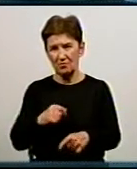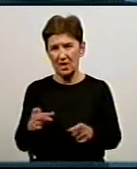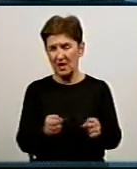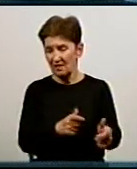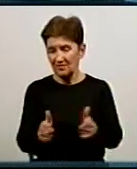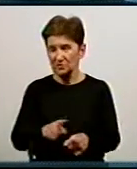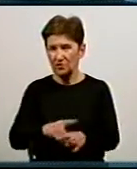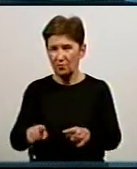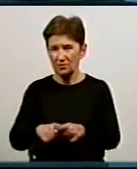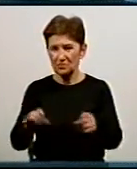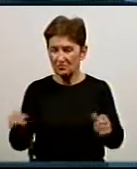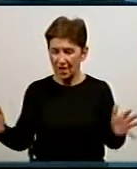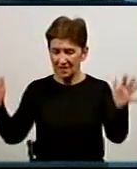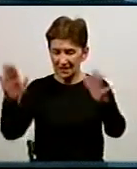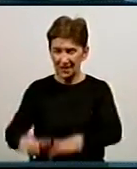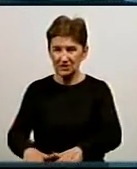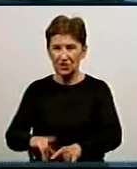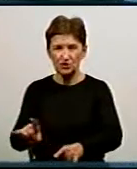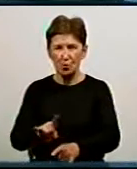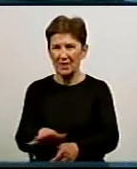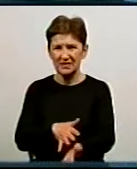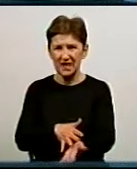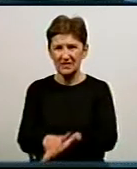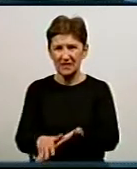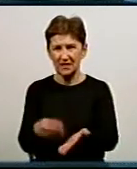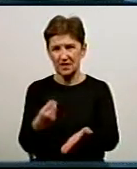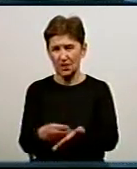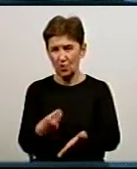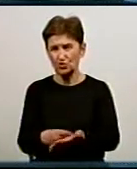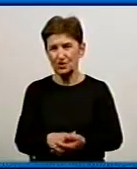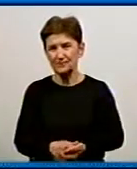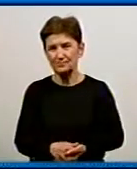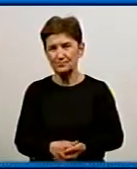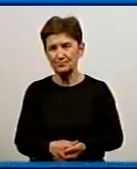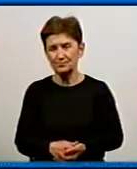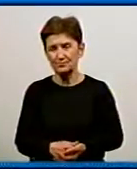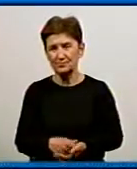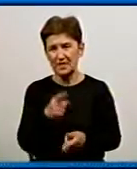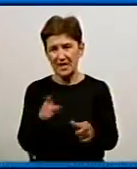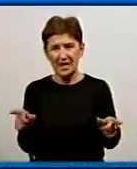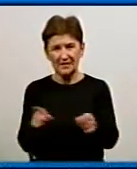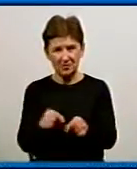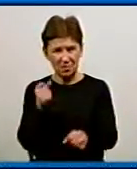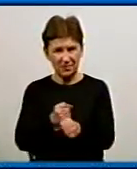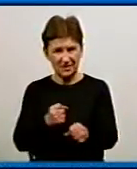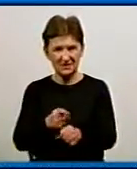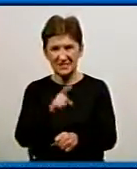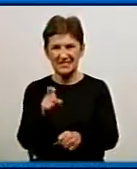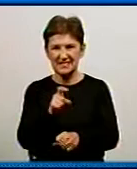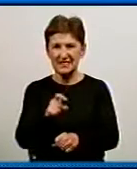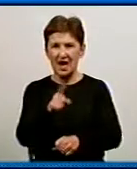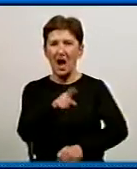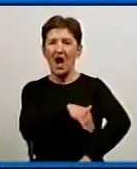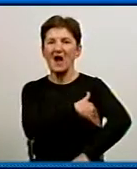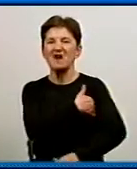можна було накривати, щоб це дешевше, не тратити грошей. Щоб це було швидко. А як, чи співпрацюєте ви з квартальними, чи навпаки ви